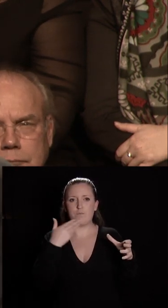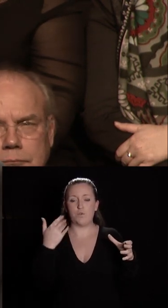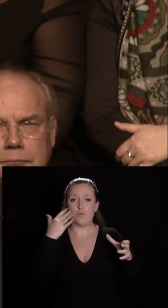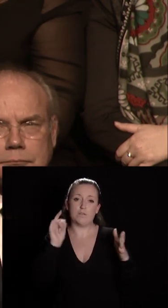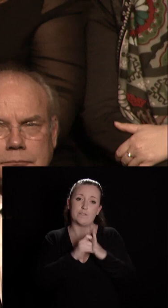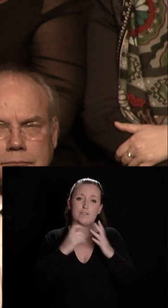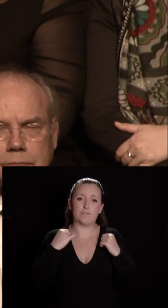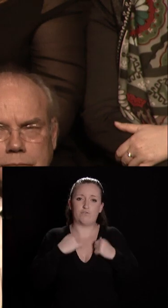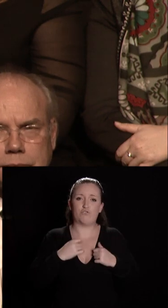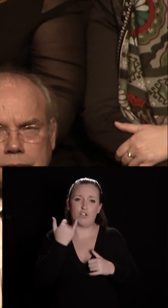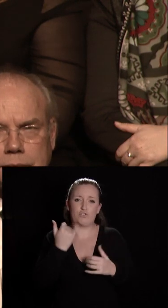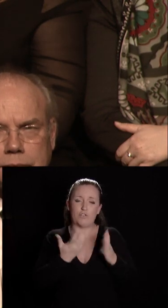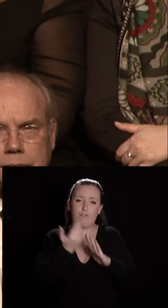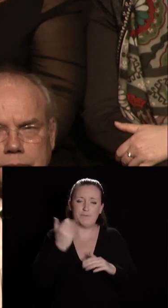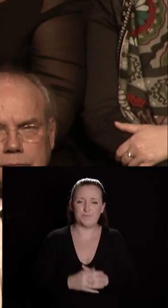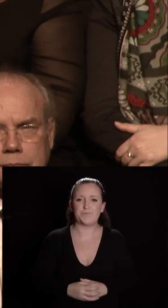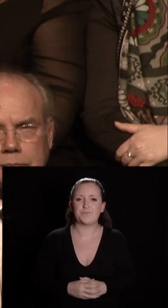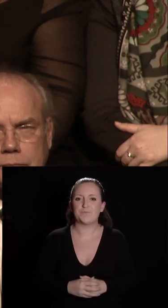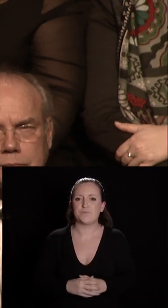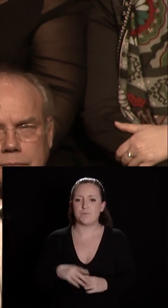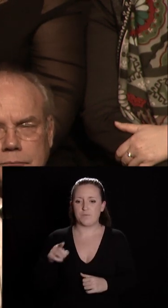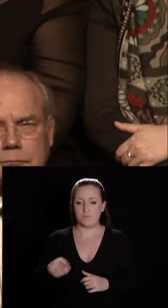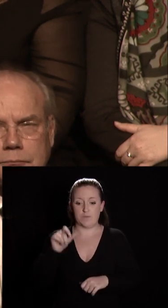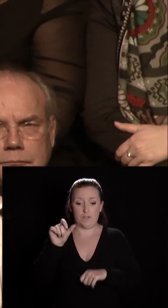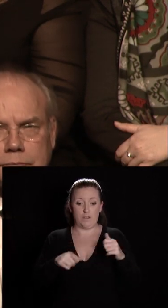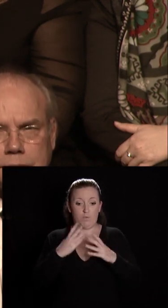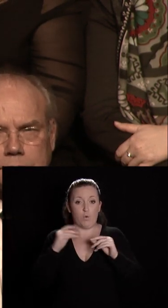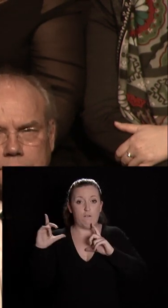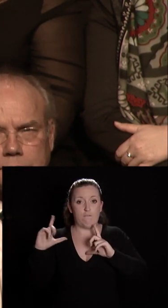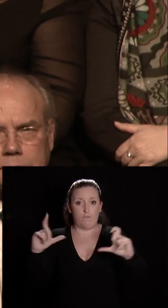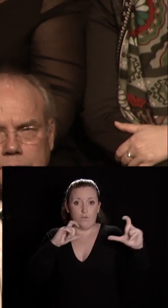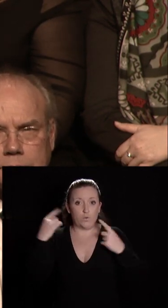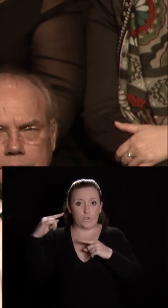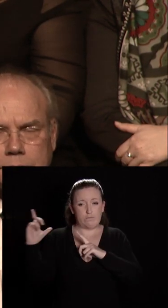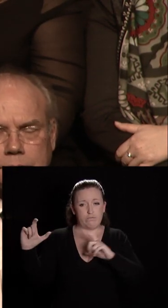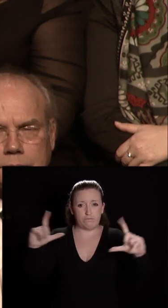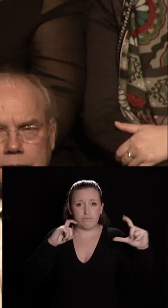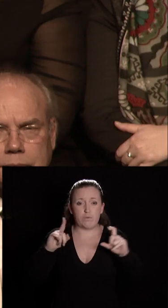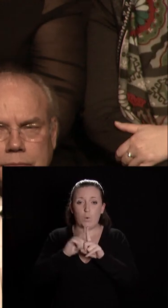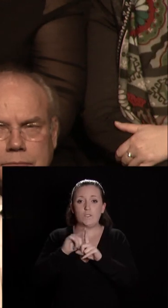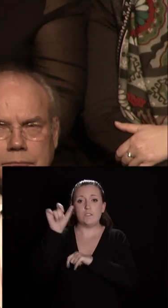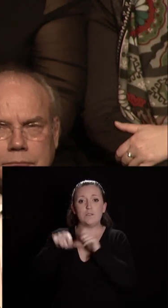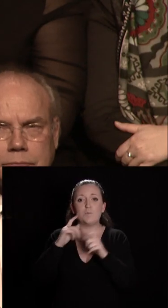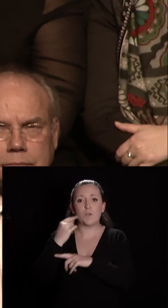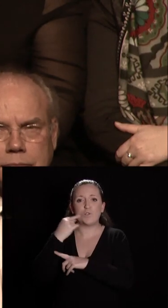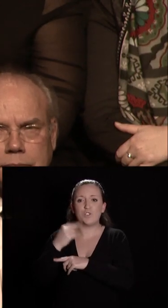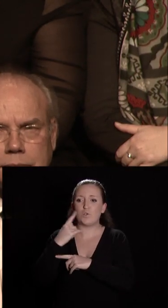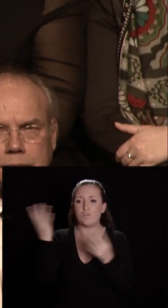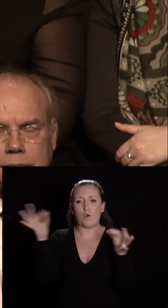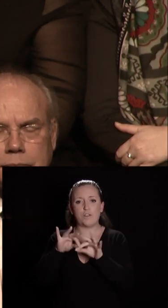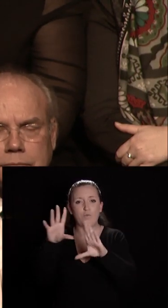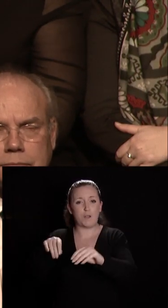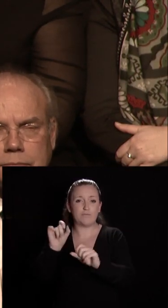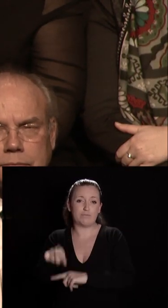est photographiée par les touristes et les Dijonais qui s'y donnent rendez-vous elle est devenue un symbole de l'histoire de Dijon et en 2019